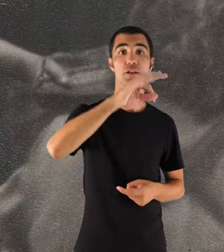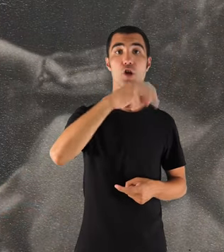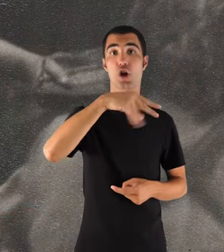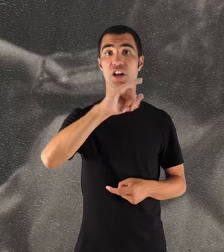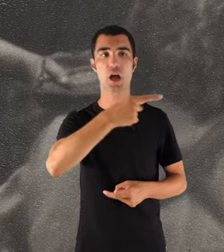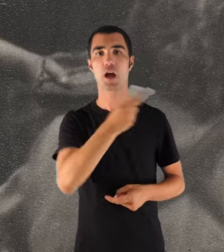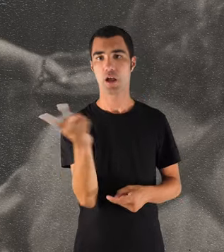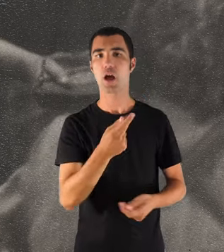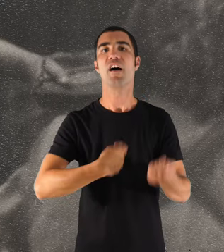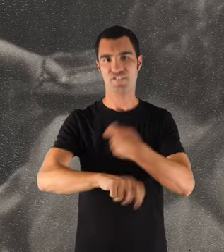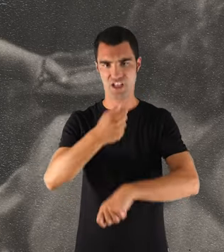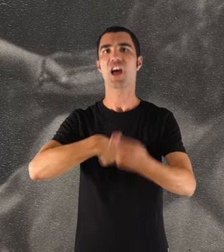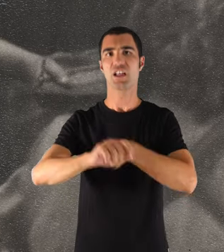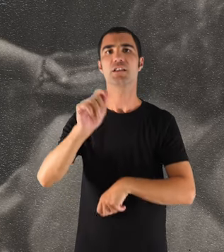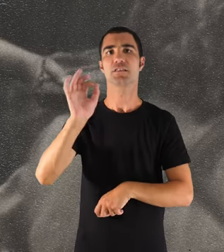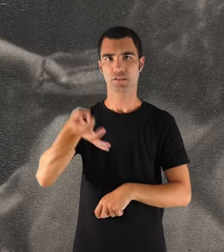espèix per aquesta...